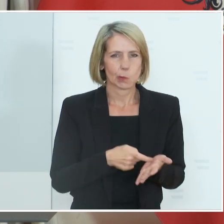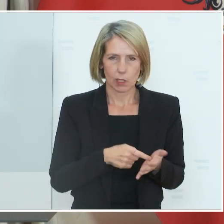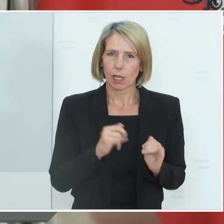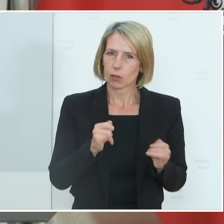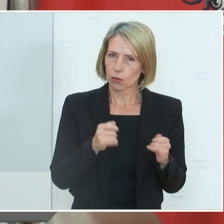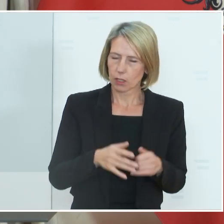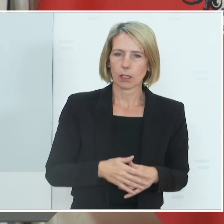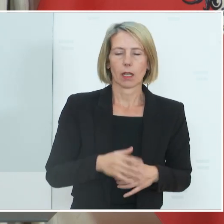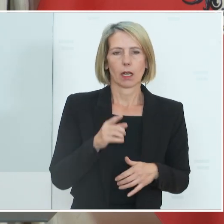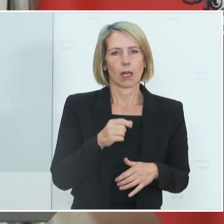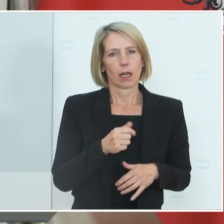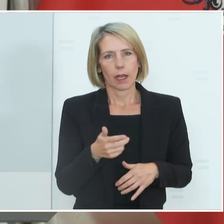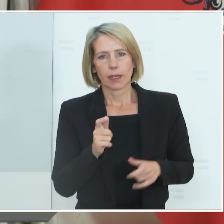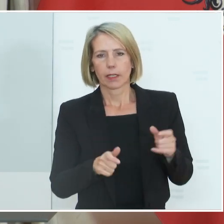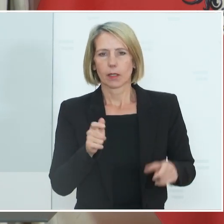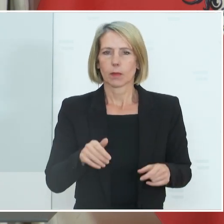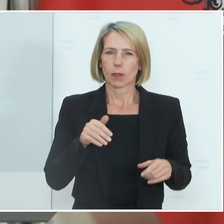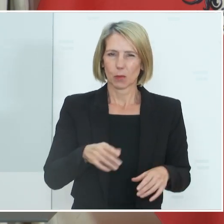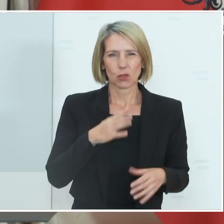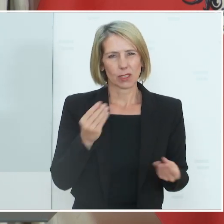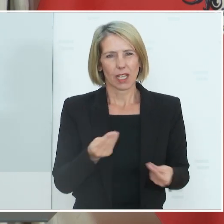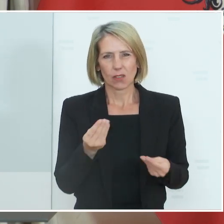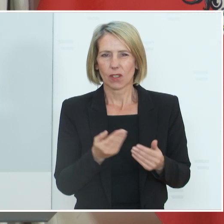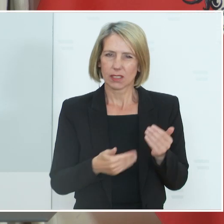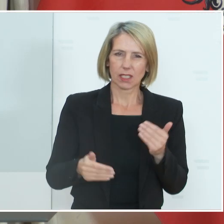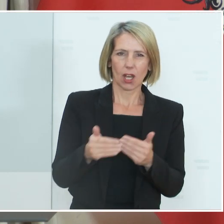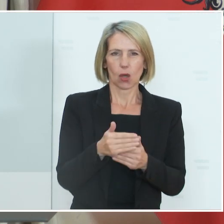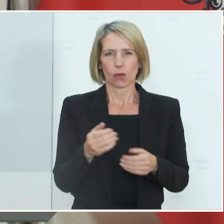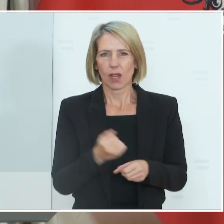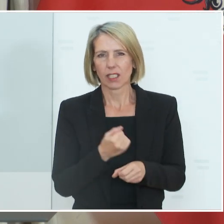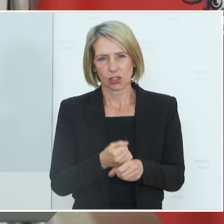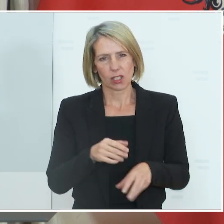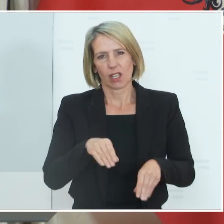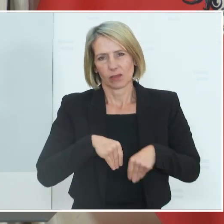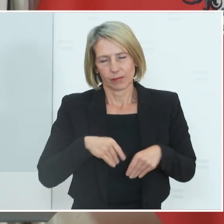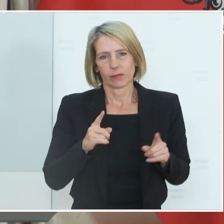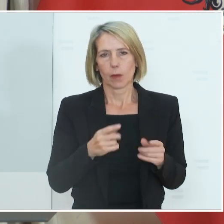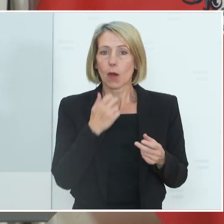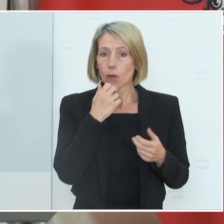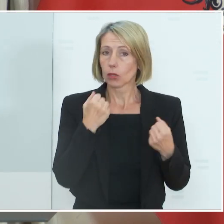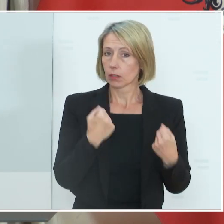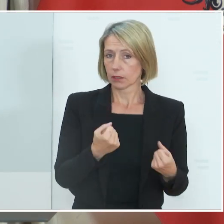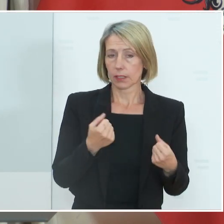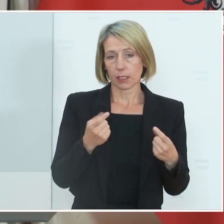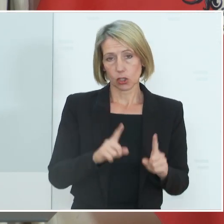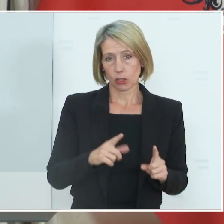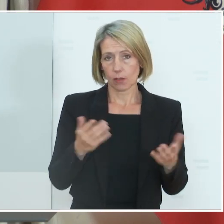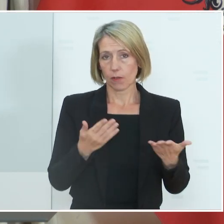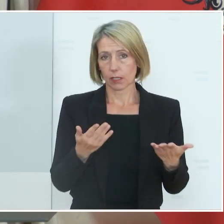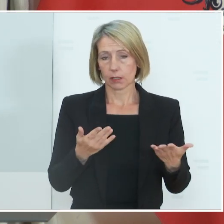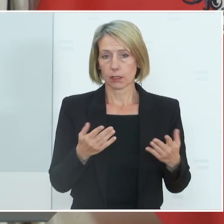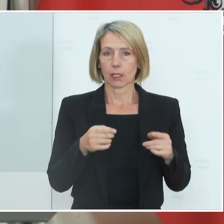gewisse Anstrengungen auf sich nehmen müssen, aber wir wollten sicherstellen von Anfang an, dass